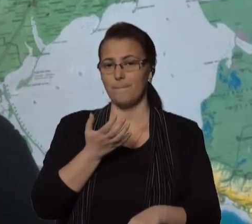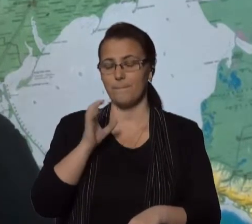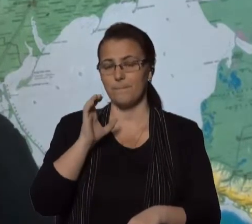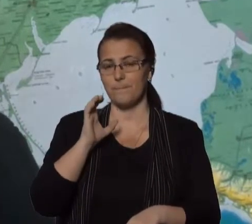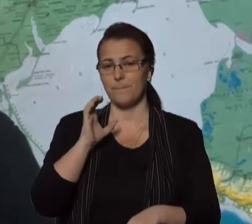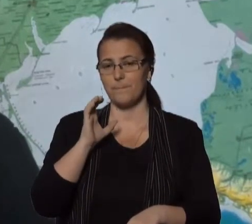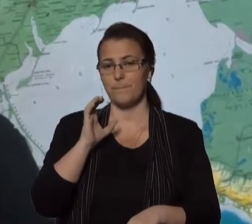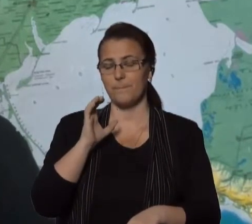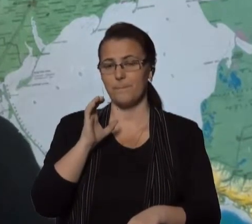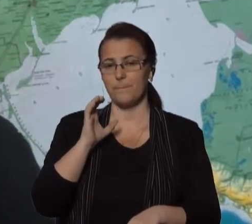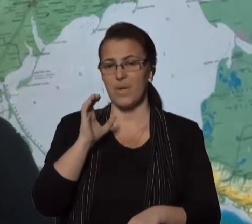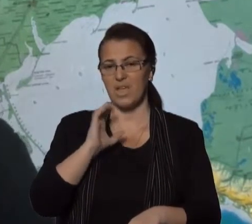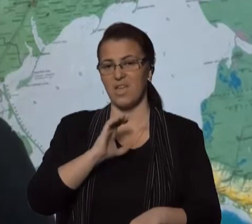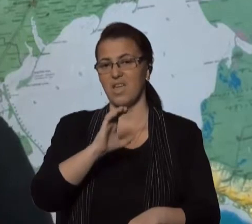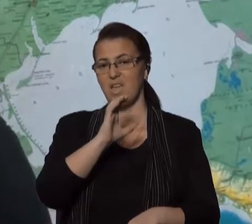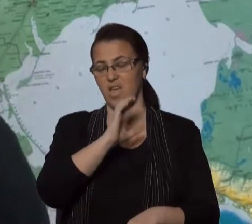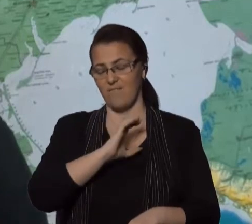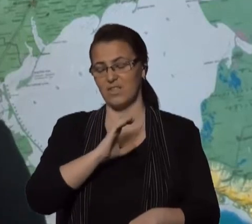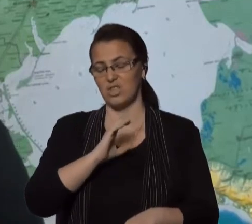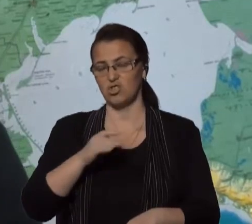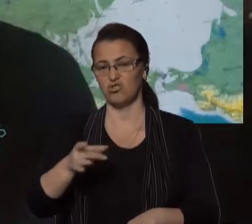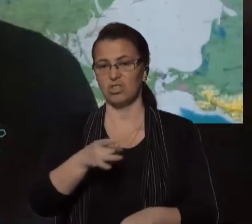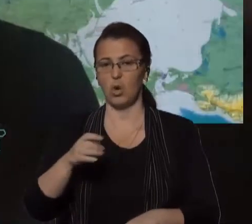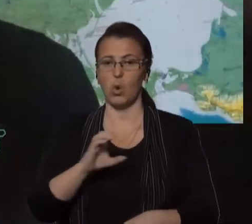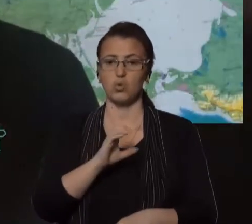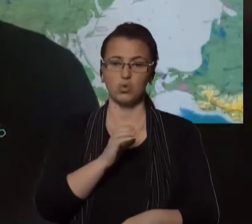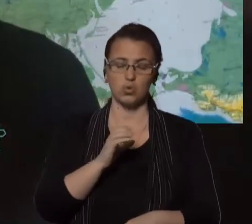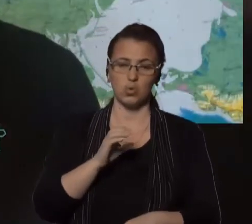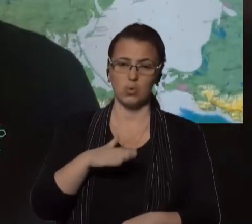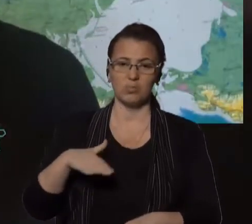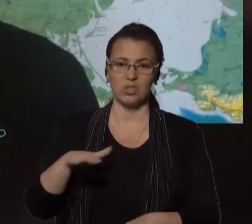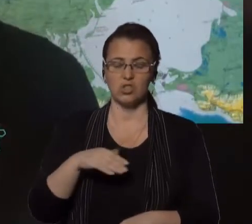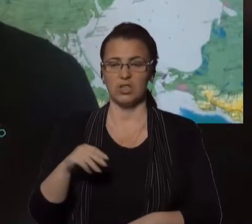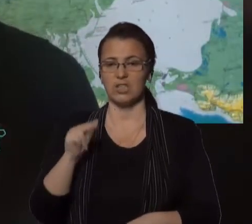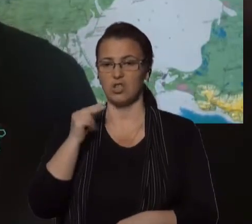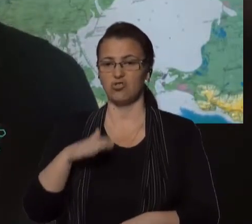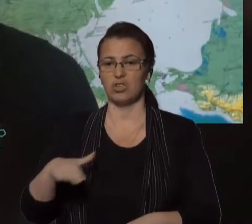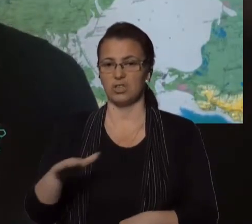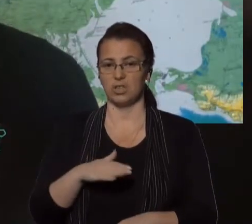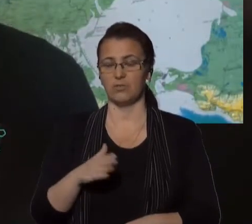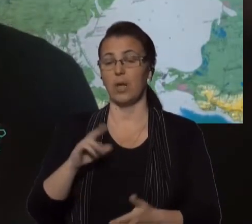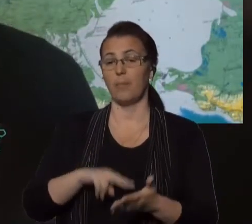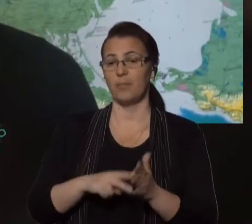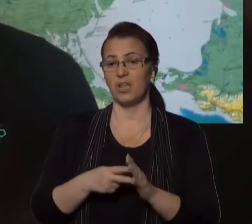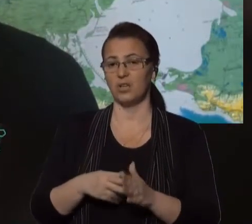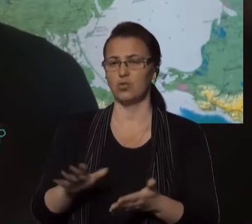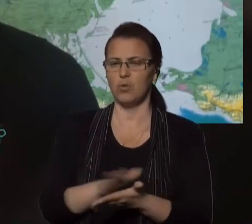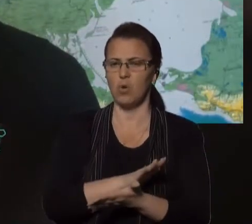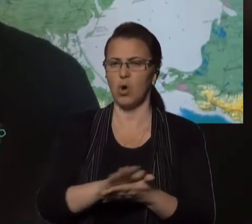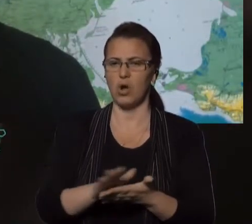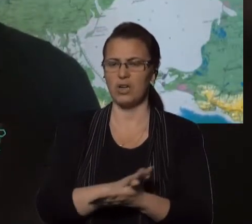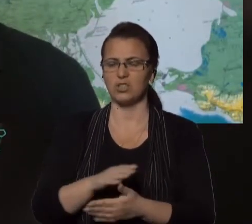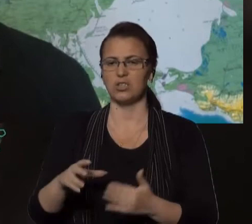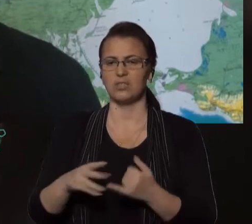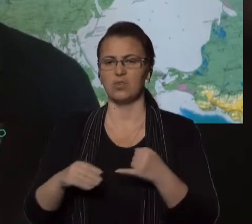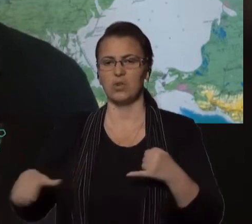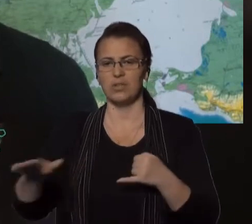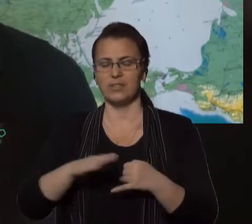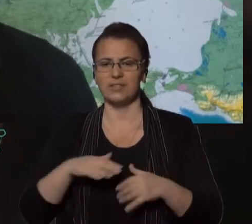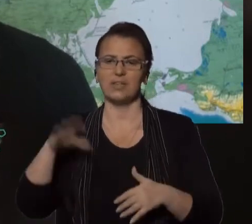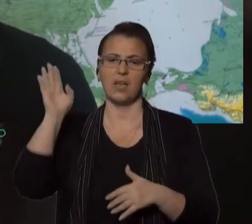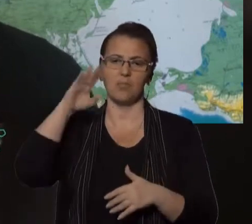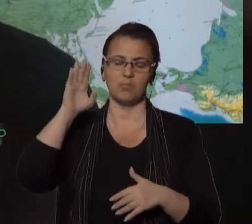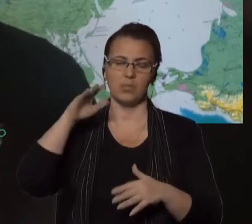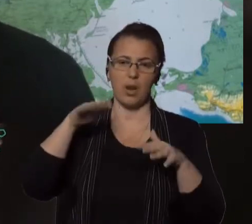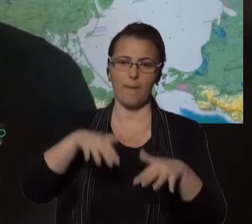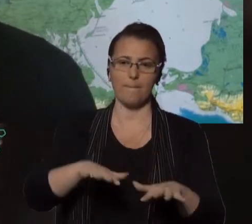Сумщина, Чернігівщина і так далі. Загалом ми продовжуємо очищувати землі, екваторії від раніше окупованих